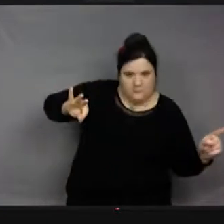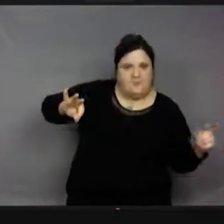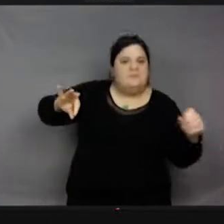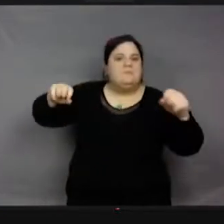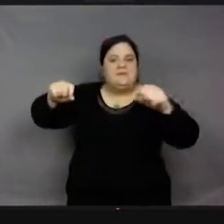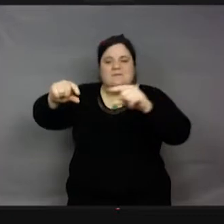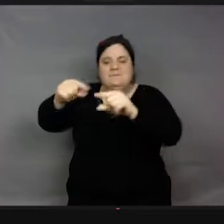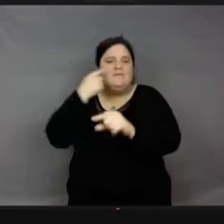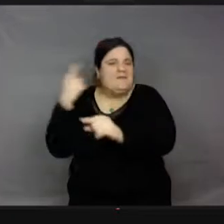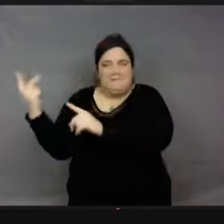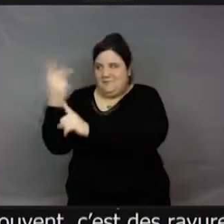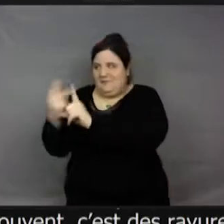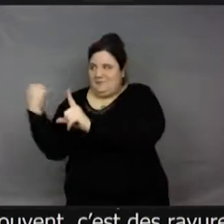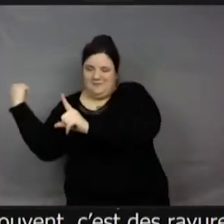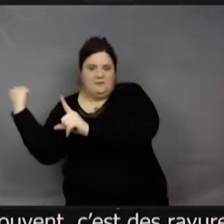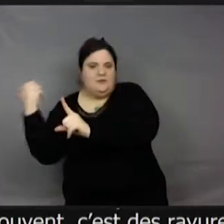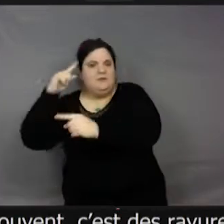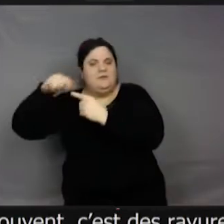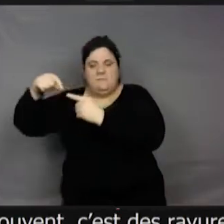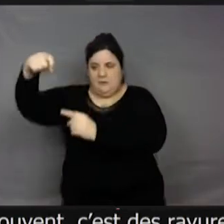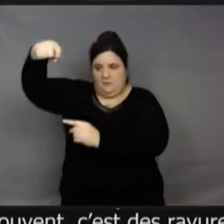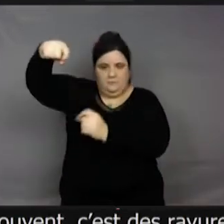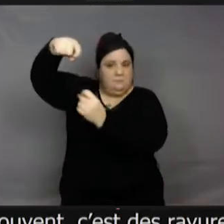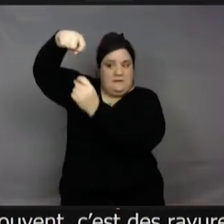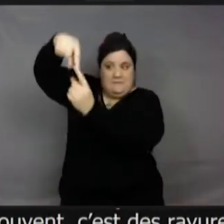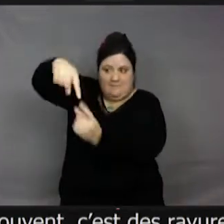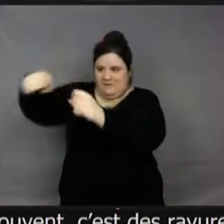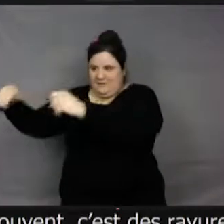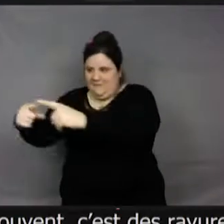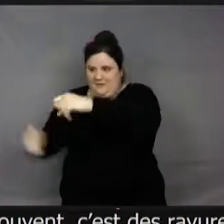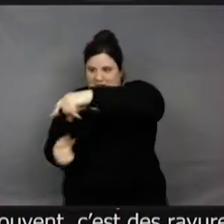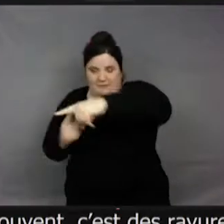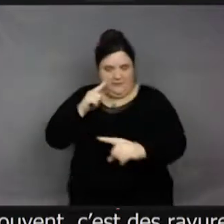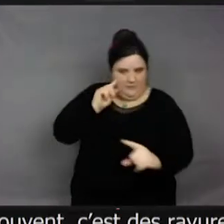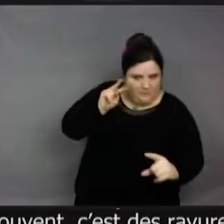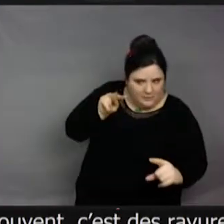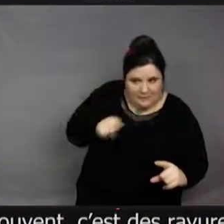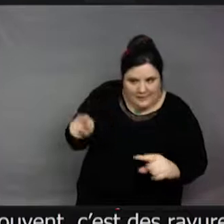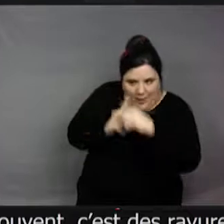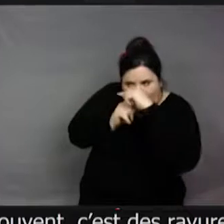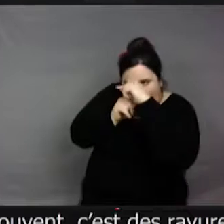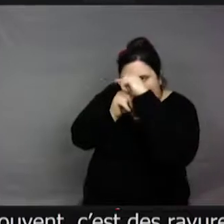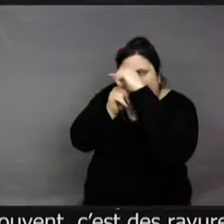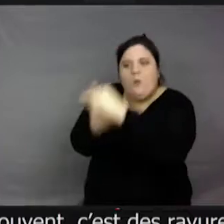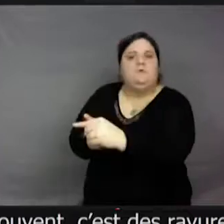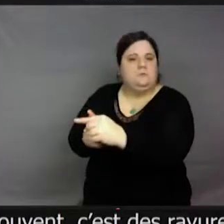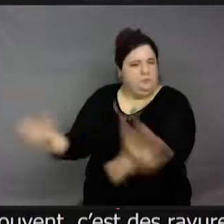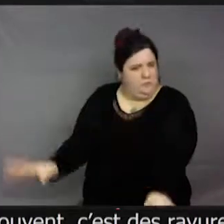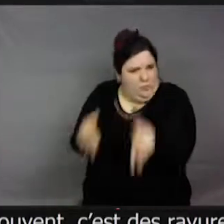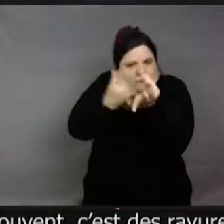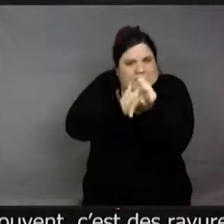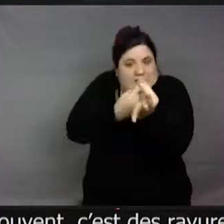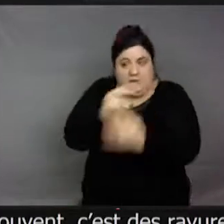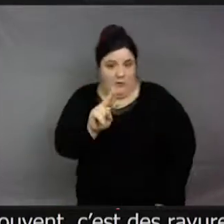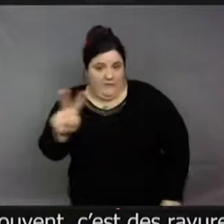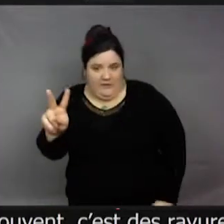où se trouve la source de nectar et de pollen à l'insecte. Et donc, elles peuvent le trouver même quand elles ne voient pas les couleurs que